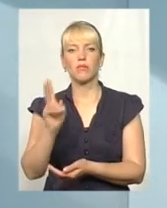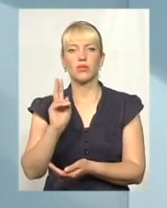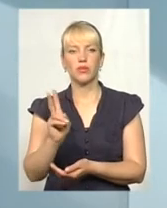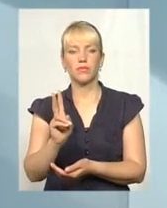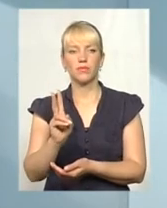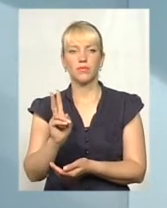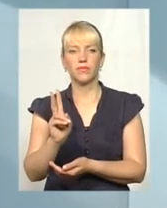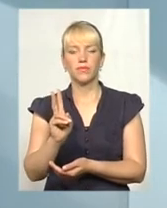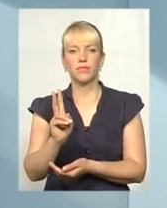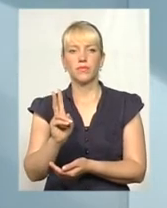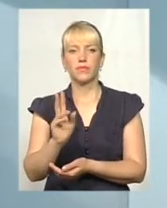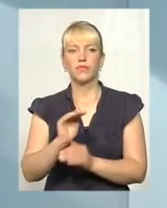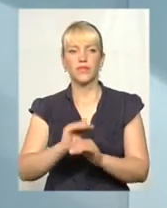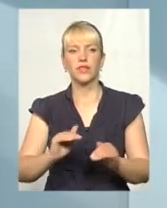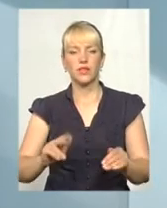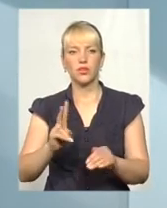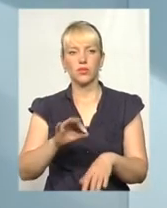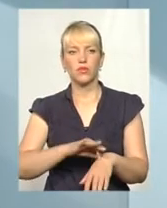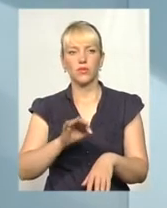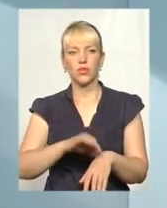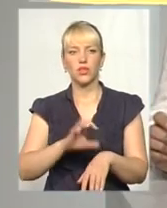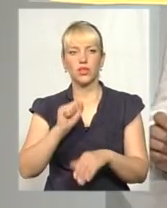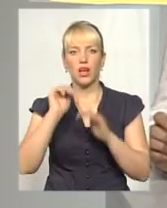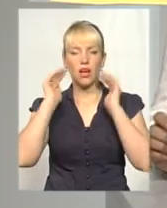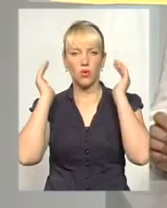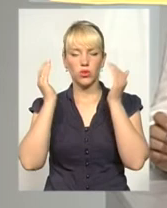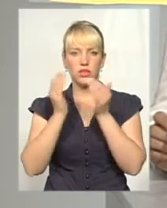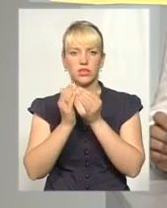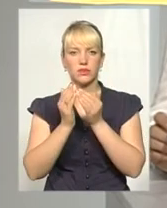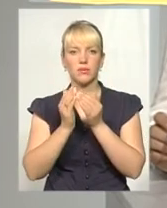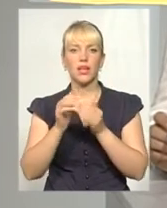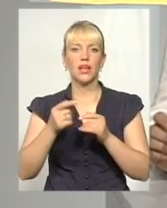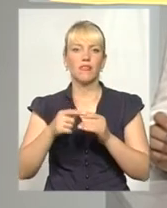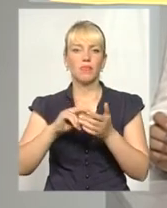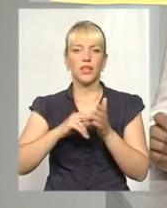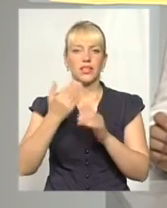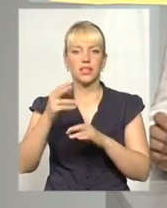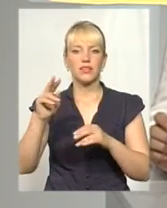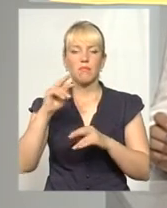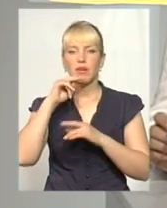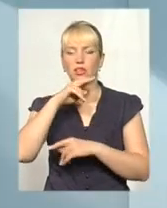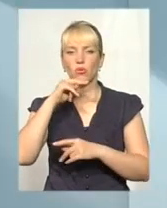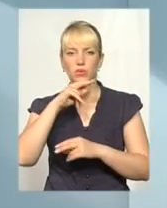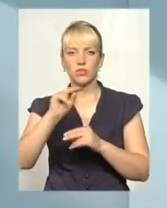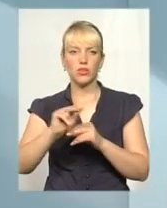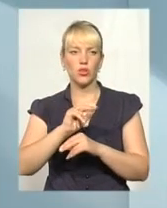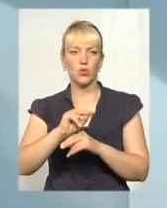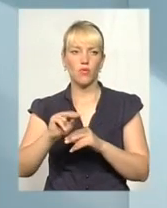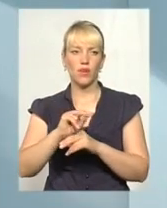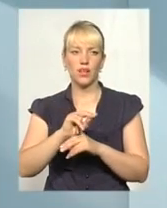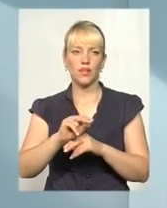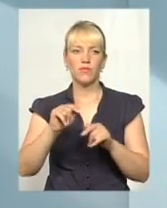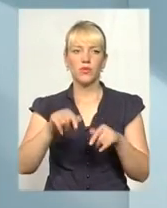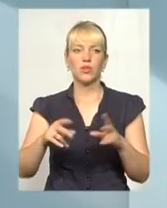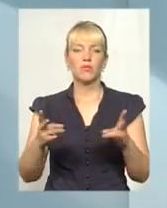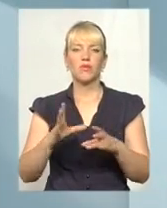дітей, що хворюють на аутизм, в плані їхнього медикаментозного лікування. Тут